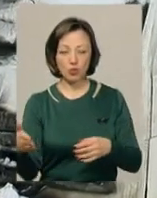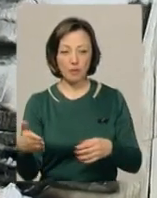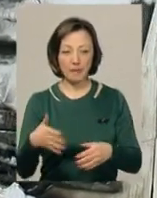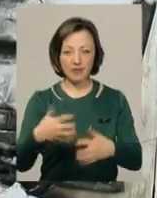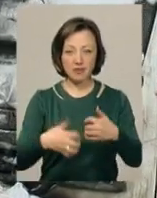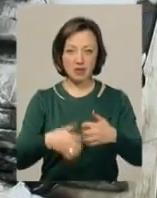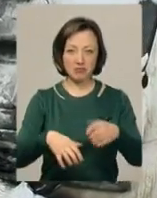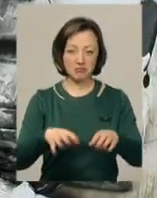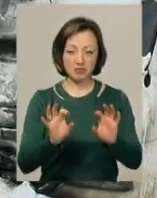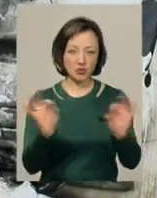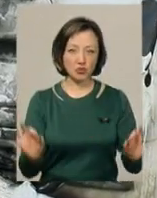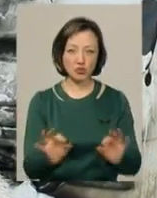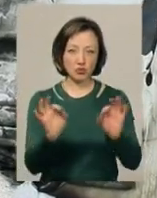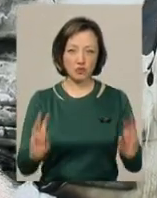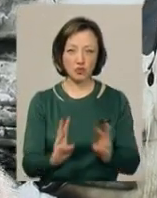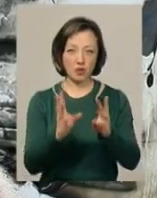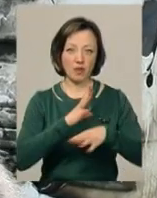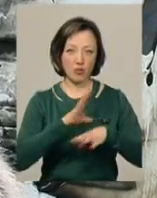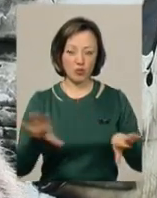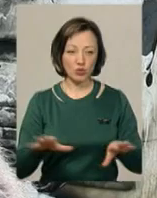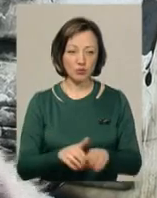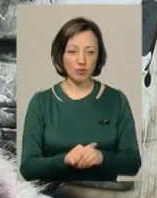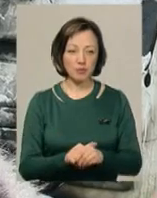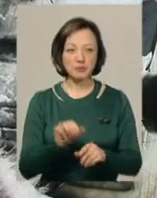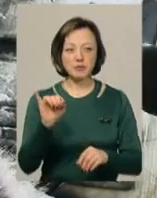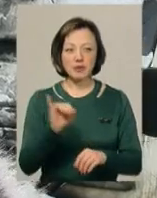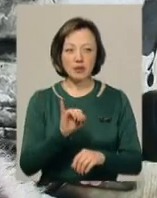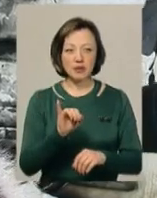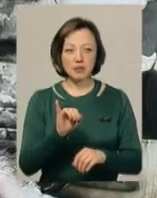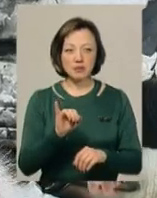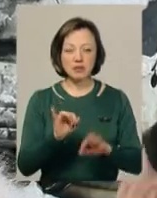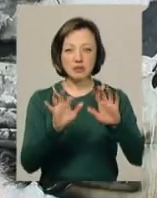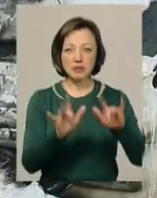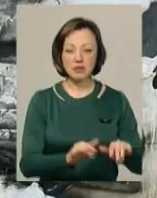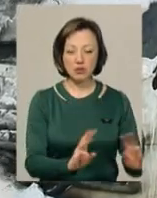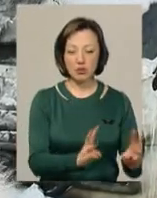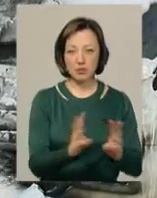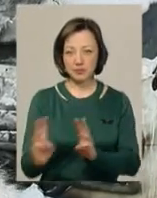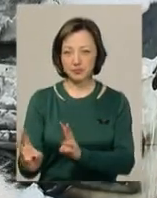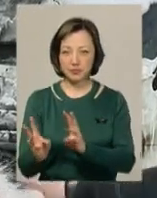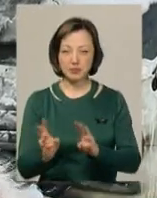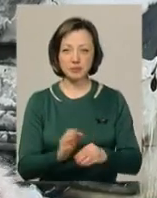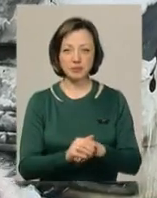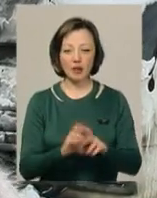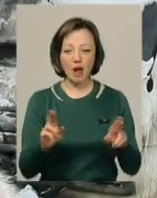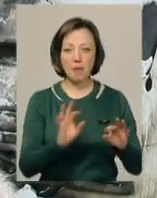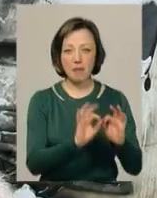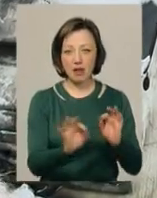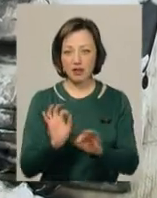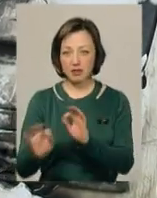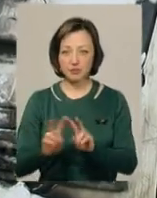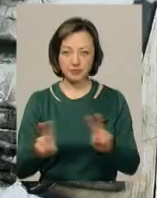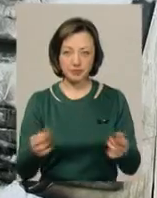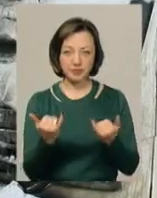між ними абсолютно не з'єднаний вогонь, бо там не вигоріло нічого. І горів сніг з того боку і з того боку, тобто як палили, підпалили.